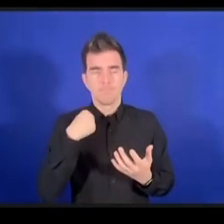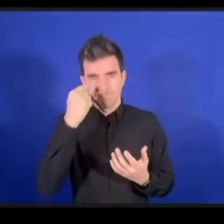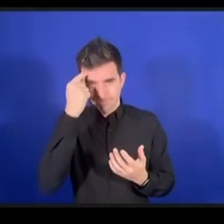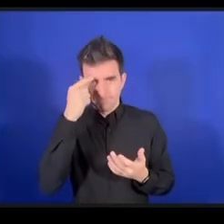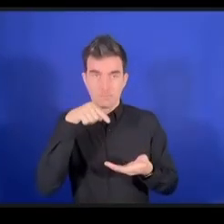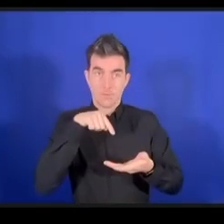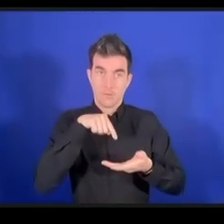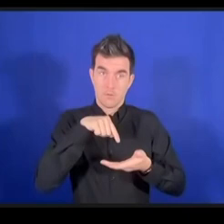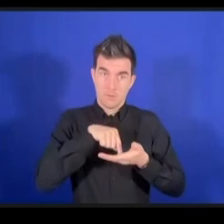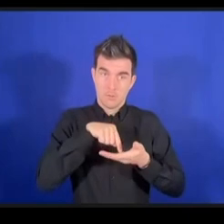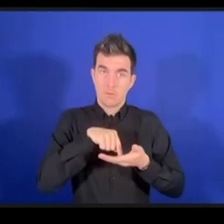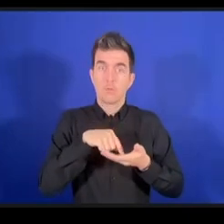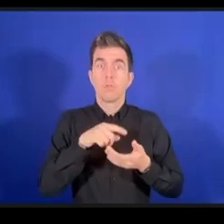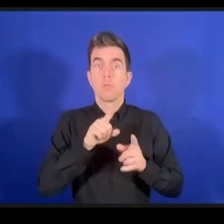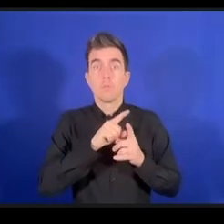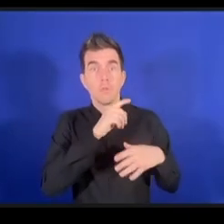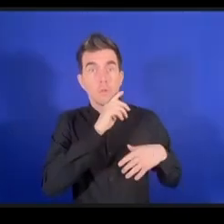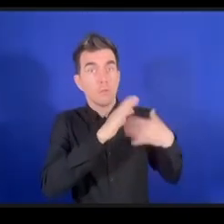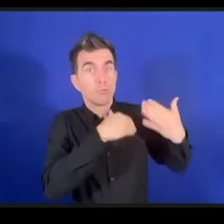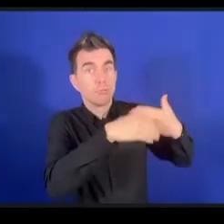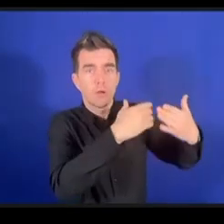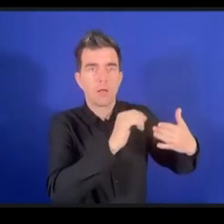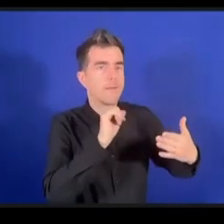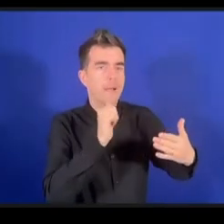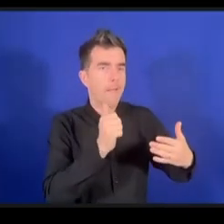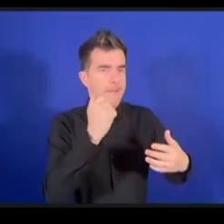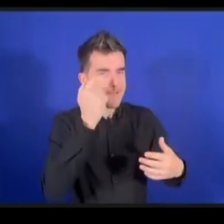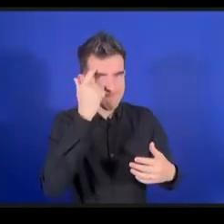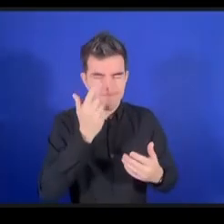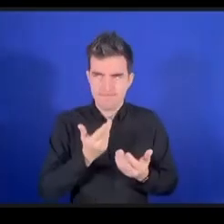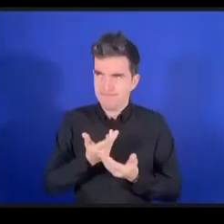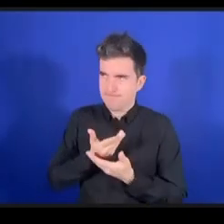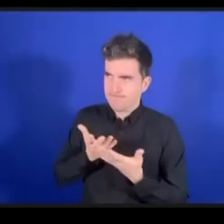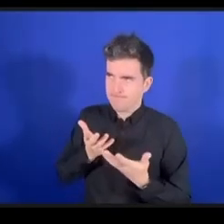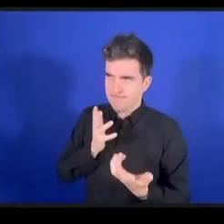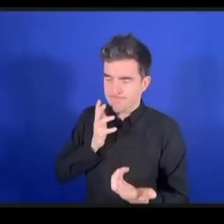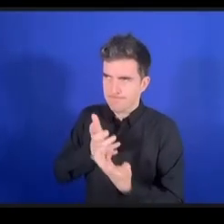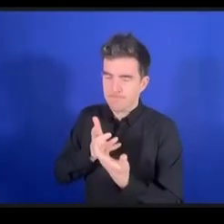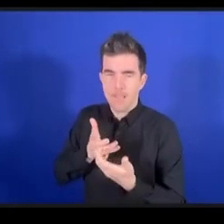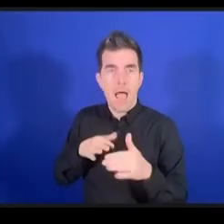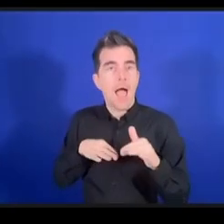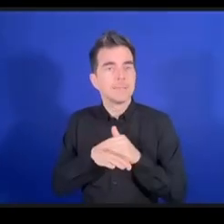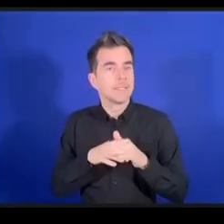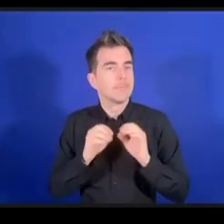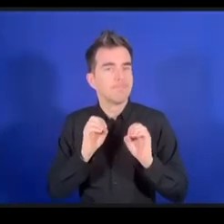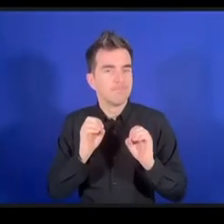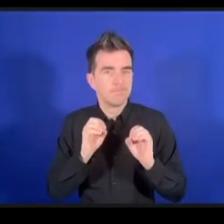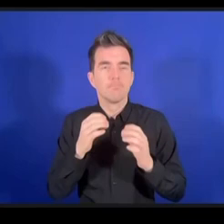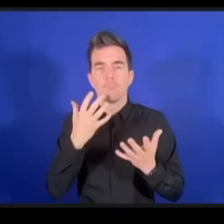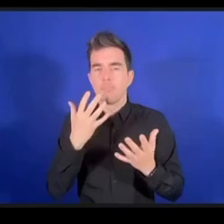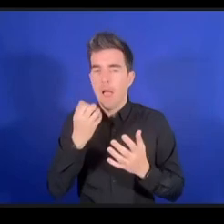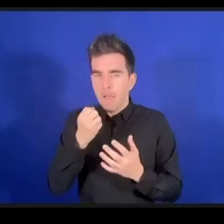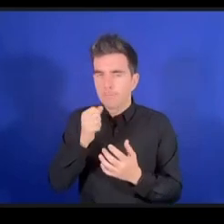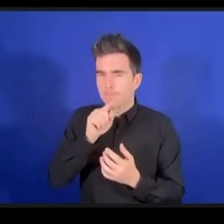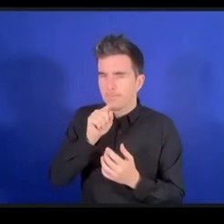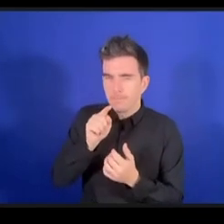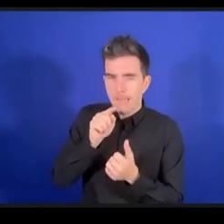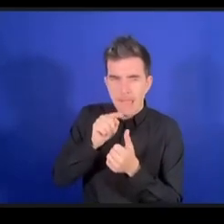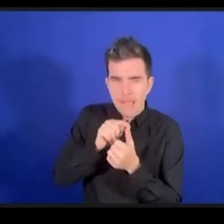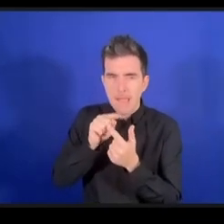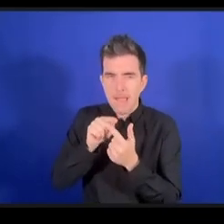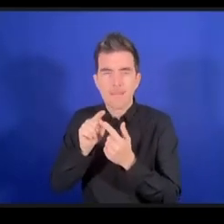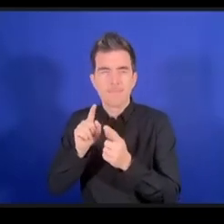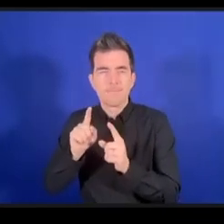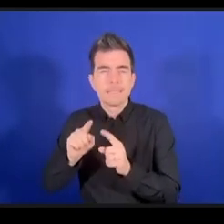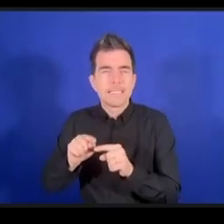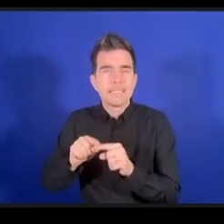الموجود والمتاه على ذلك الجهاز قابلا للاستعمال